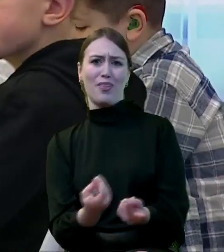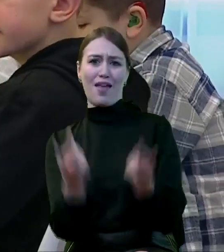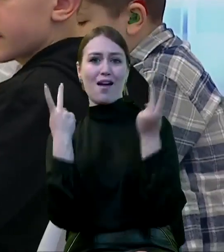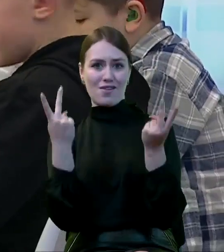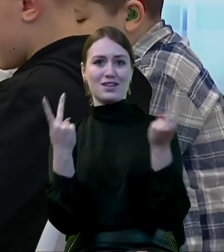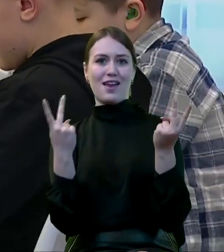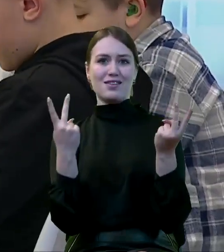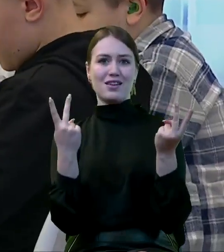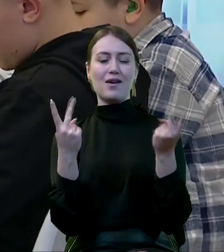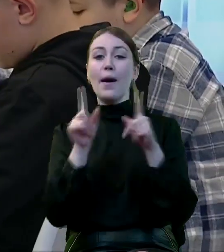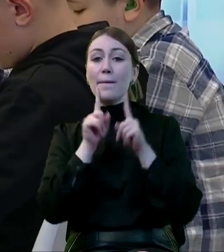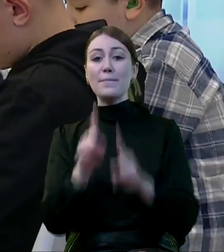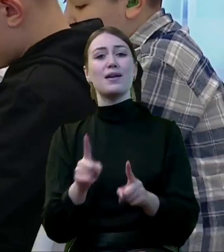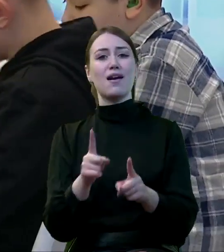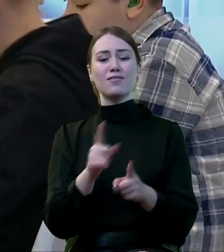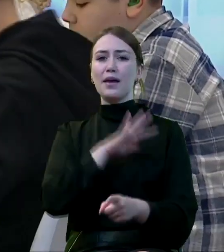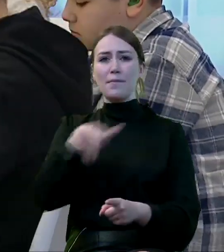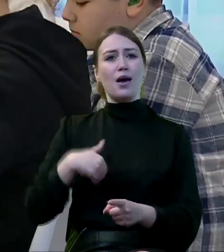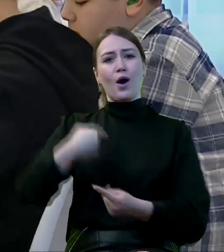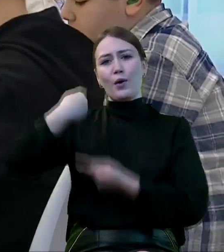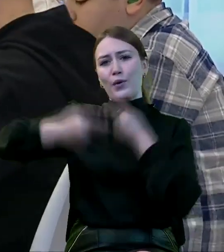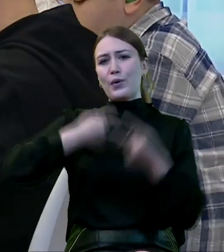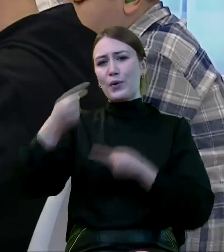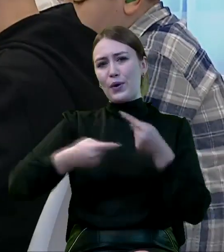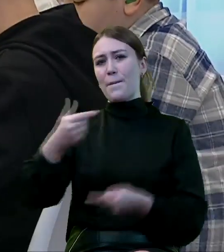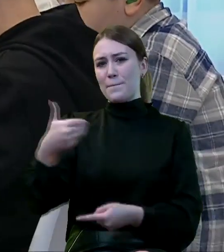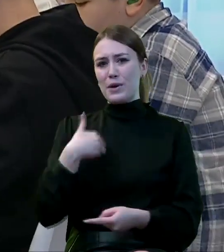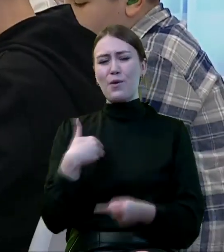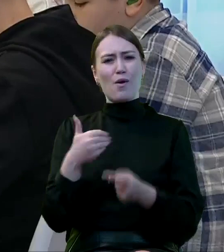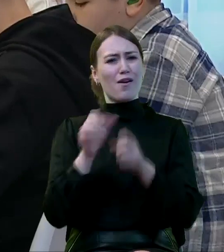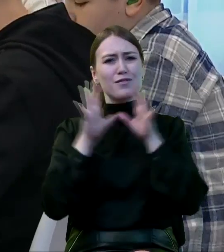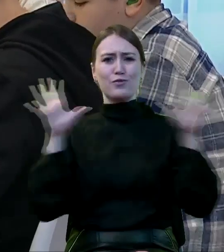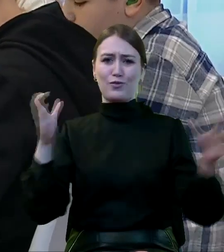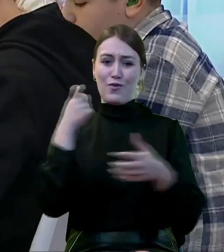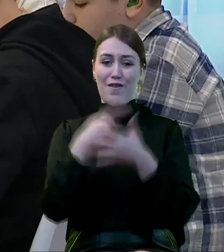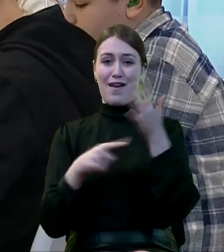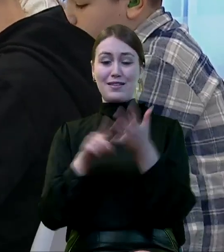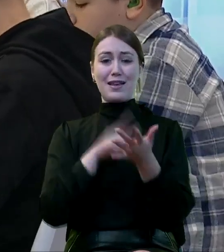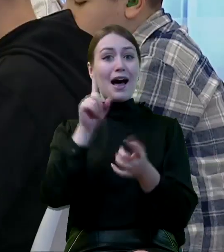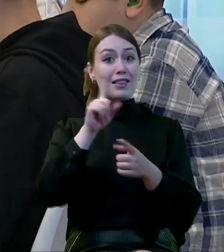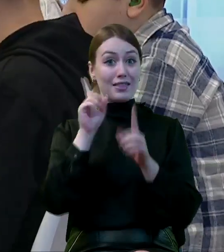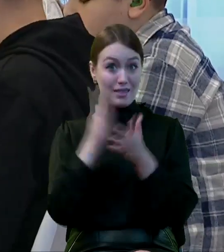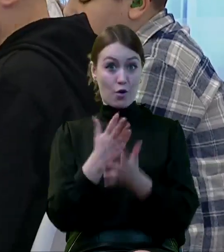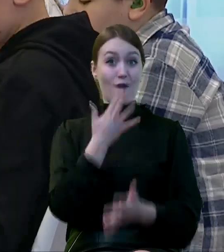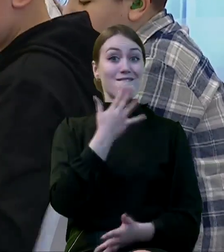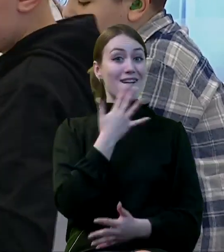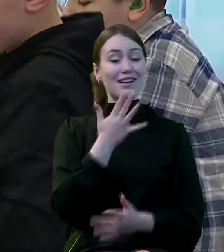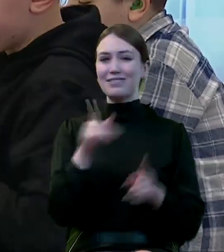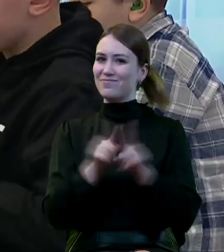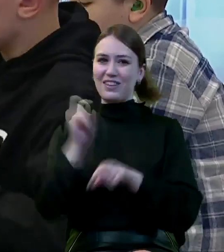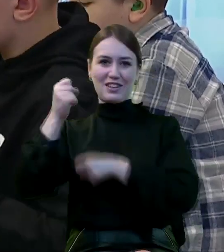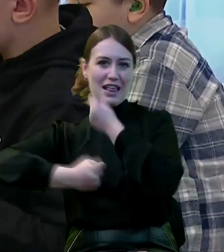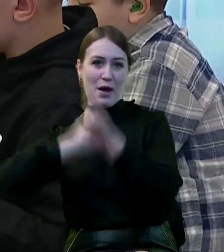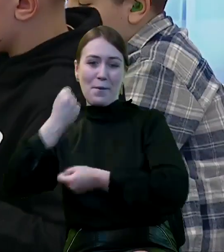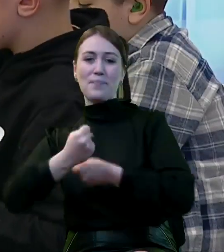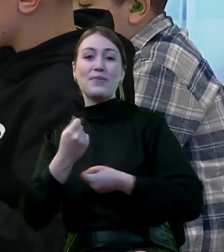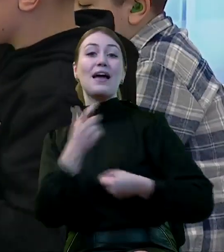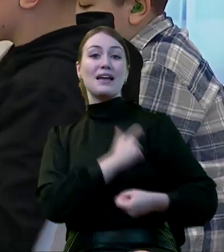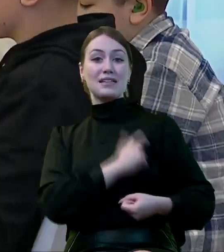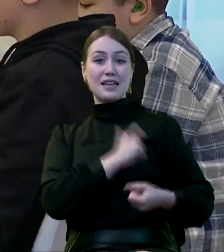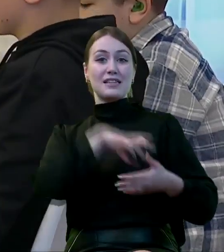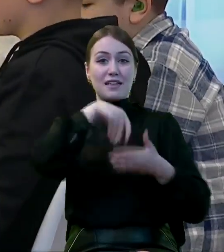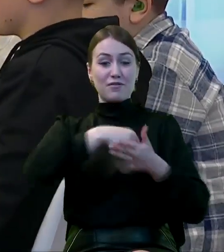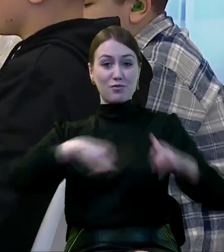najważniejsze? Wielokrotnie o tym mówimy, ale nie tylko mówimy, tylko działamy. Przede wszystkim w sercu